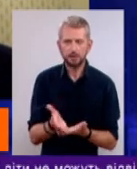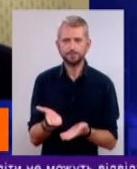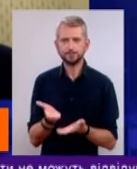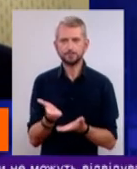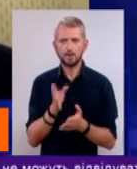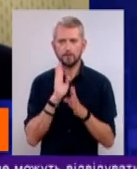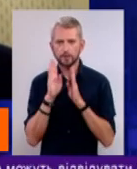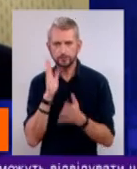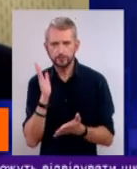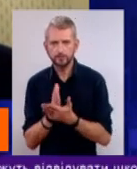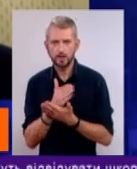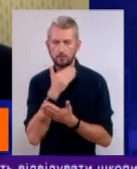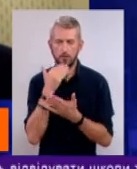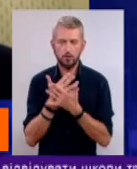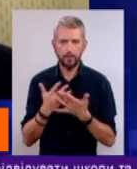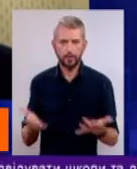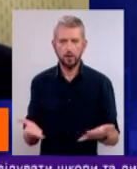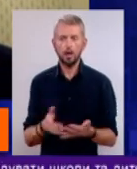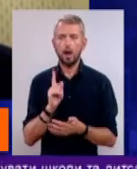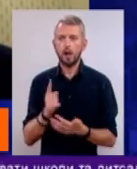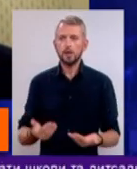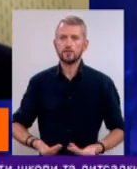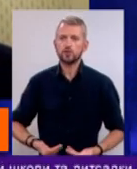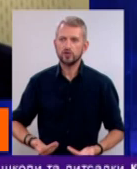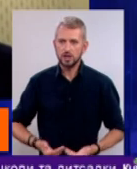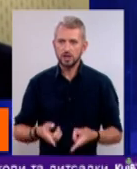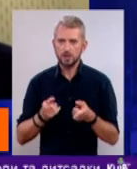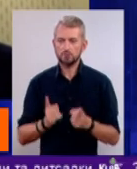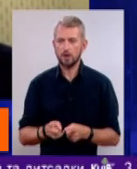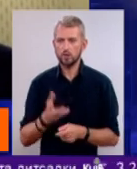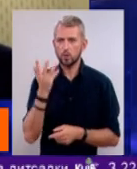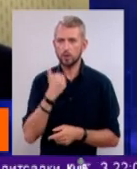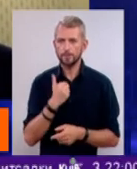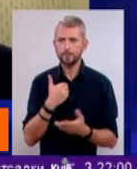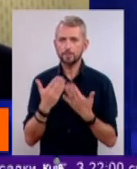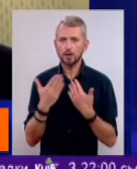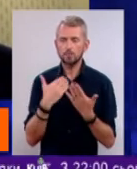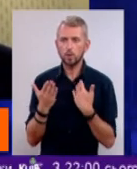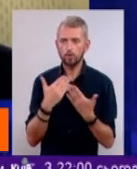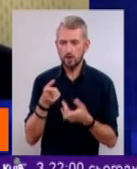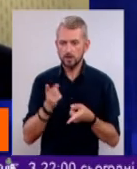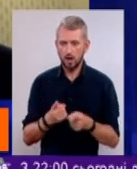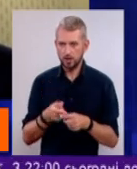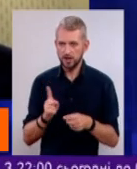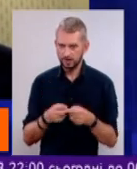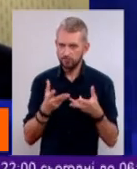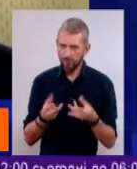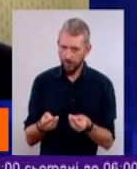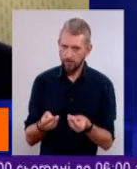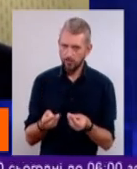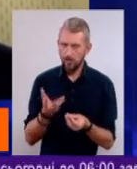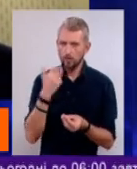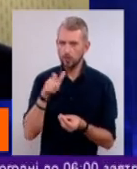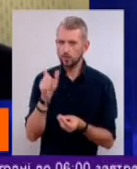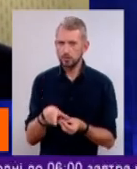багато-багато-багато всього. Але в житті, насправді, коли спілкування реальне, це впливає? Коли